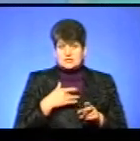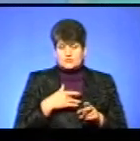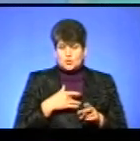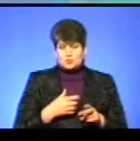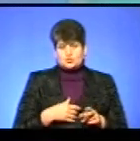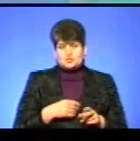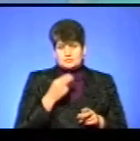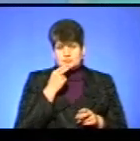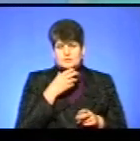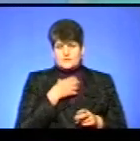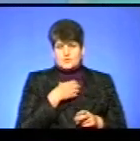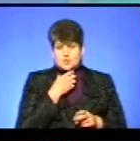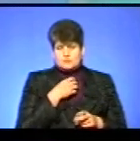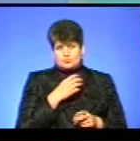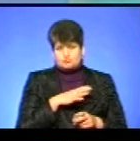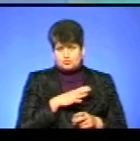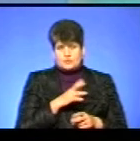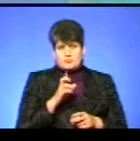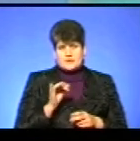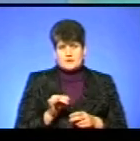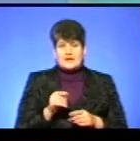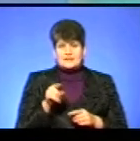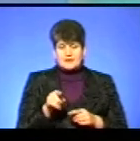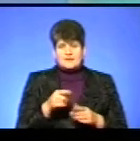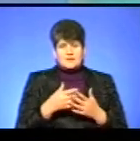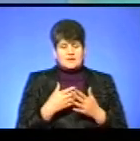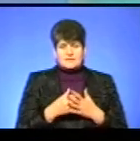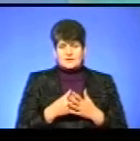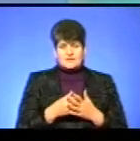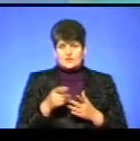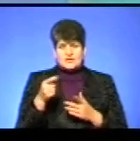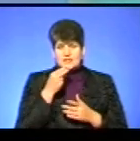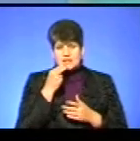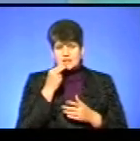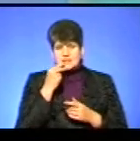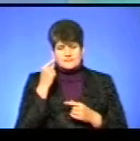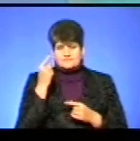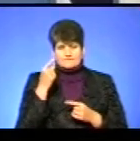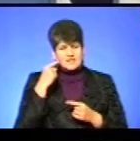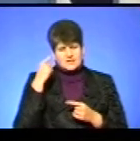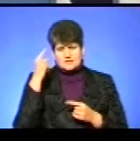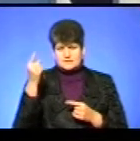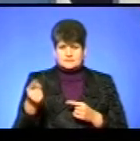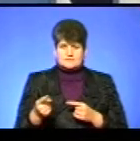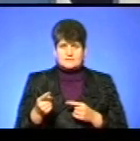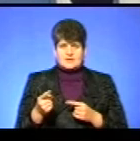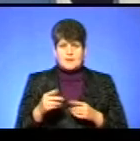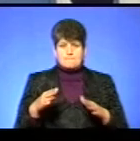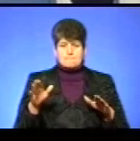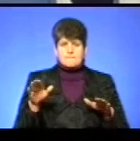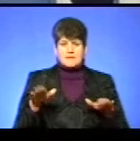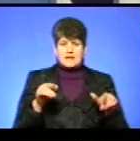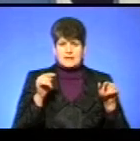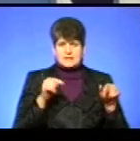шлунку або в зобі. Неможливо тако. А це очевидно, що вони кормилися десь раніше, потім пролетіли вже